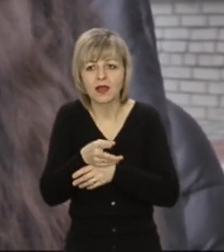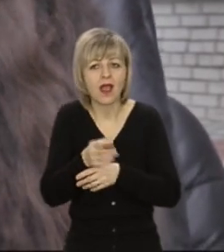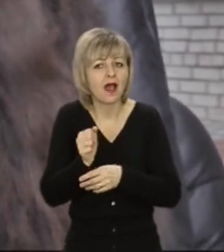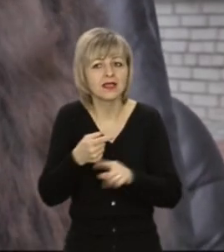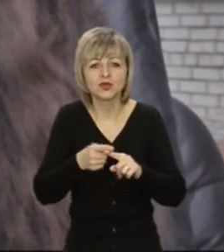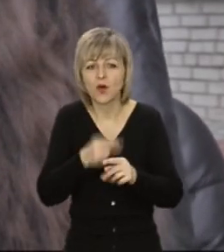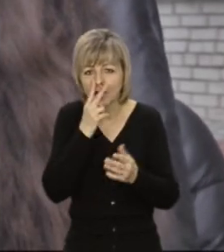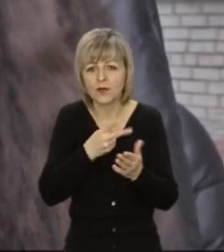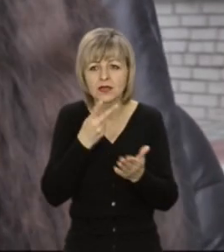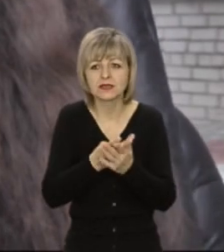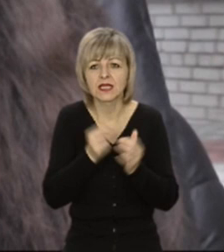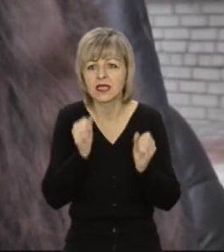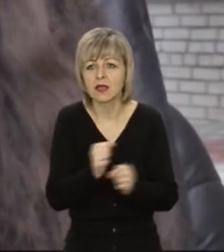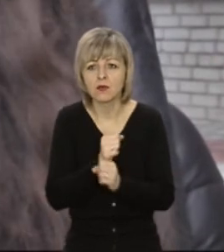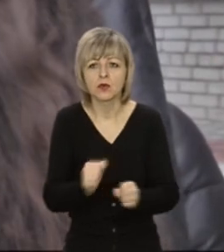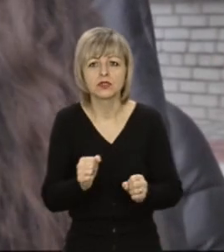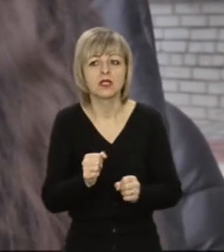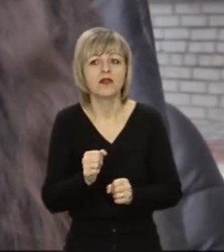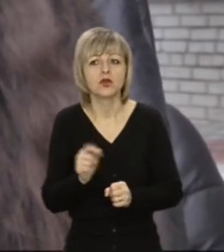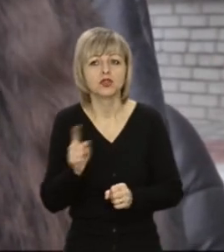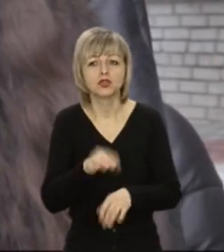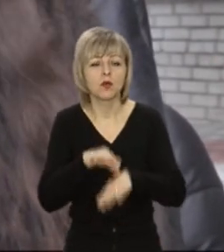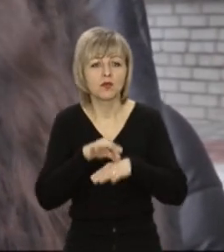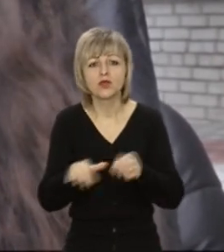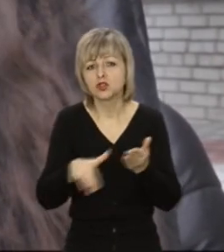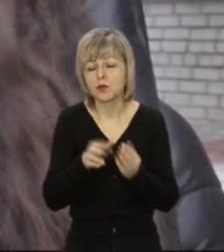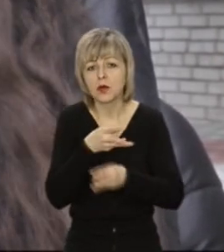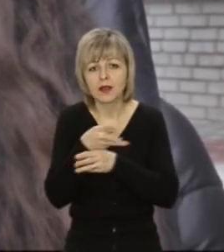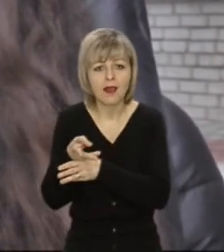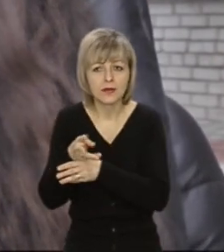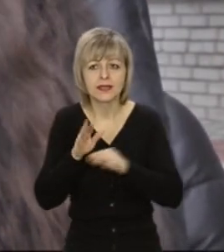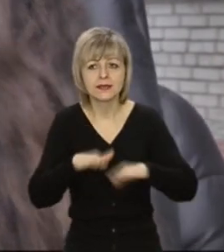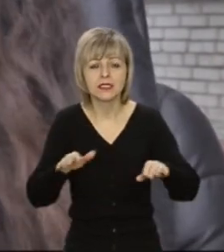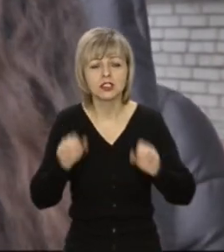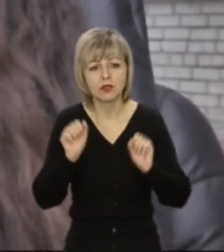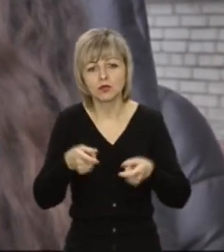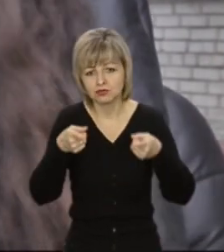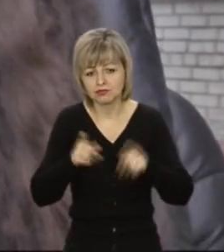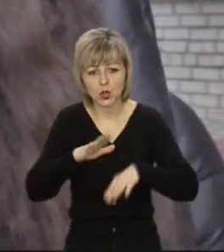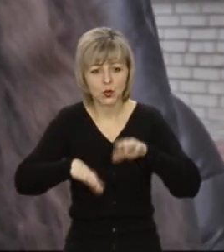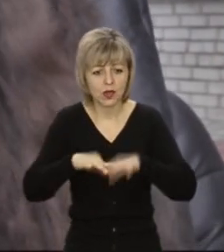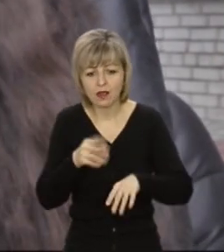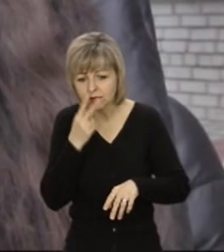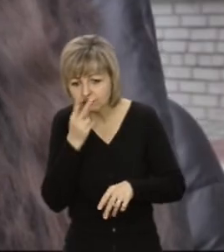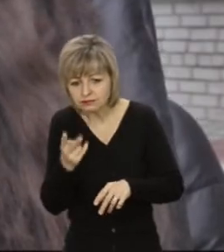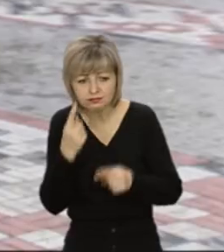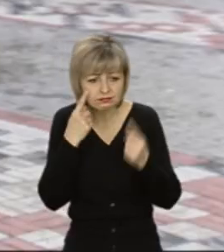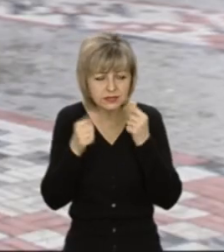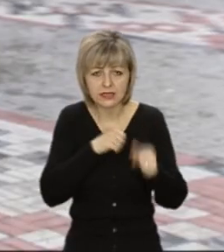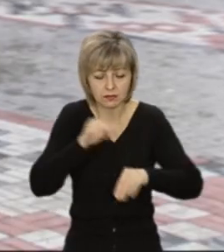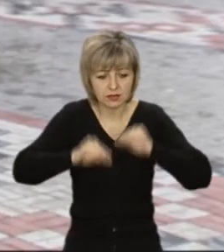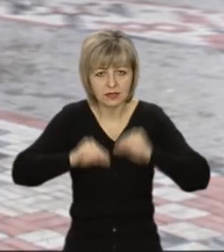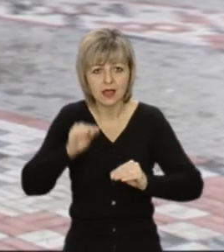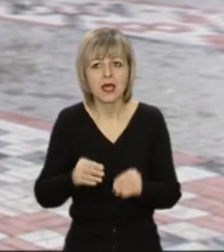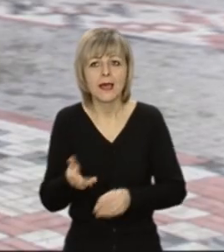передати того всього процесу, який відбувається через камеру, тому що дійсно діти можуть вживу підійти, зробити цей експеримент.